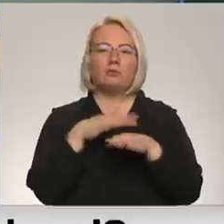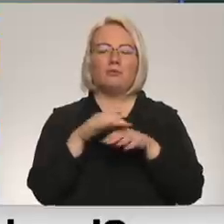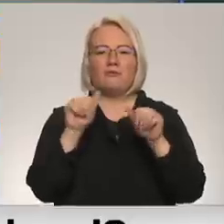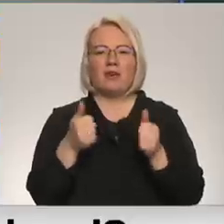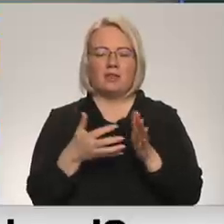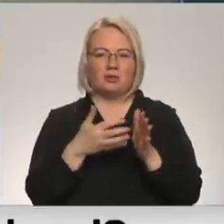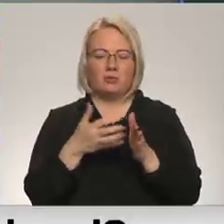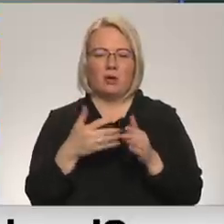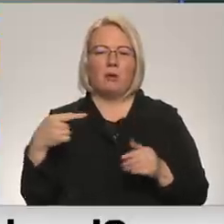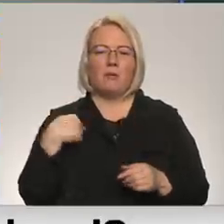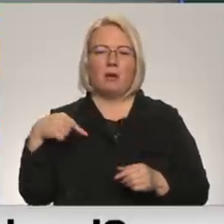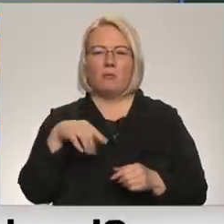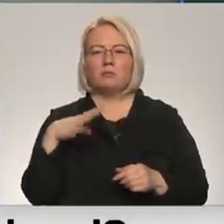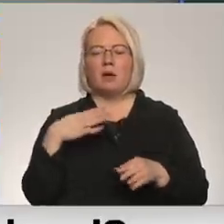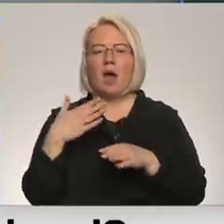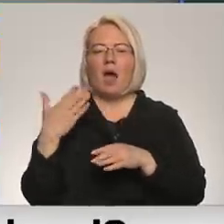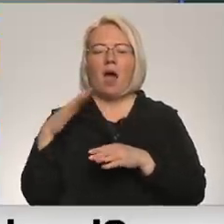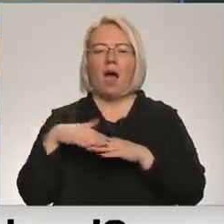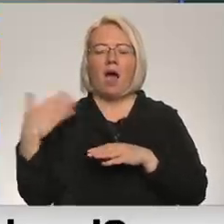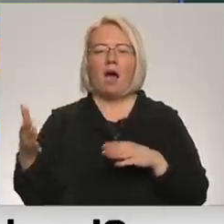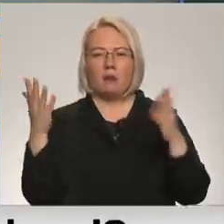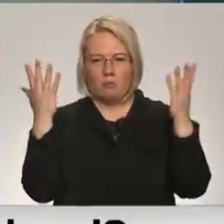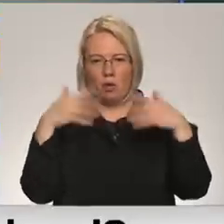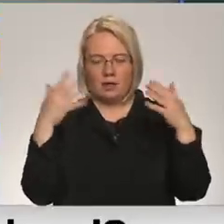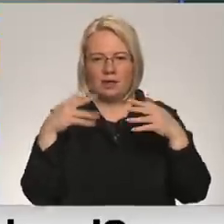institūdu direktori vietnīgs un pētnieks Kārlis Pukovskis. Paldies jums par šiem vērtējumiem.